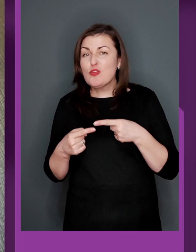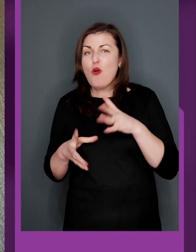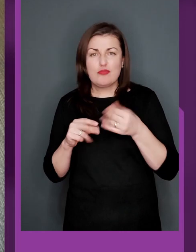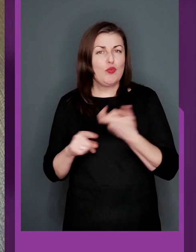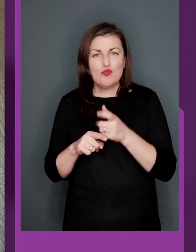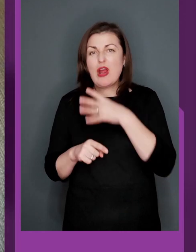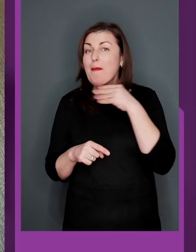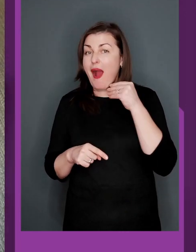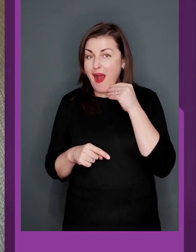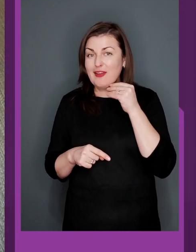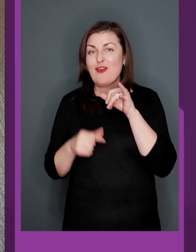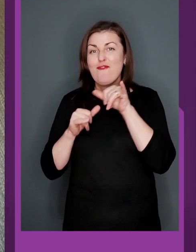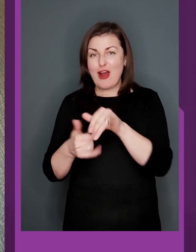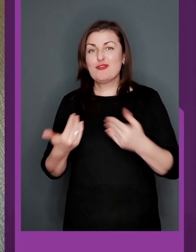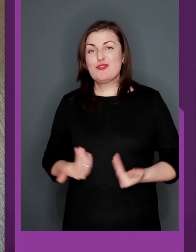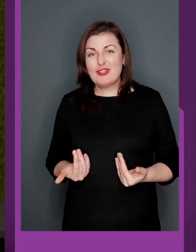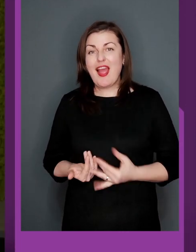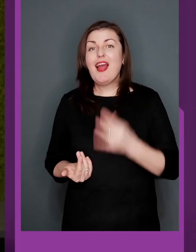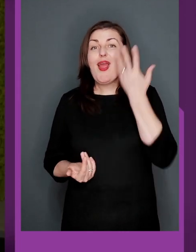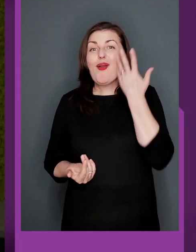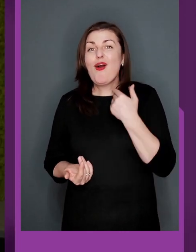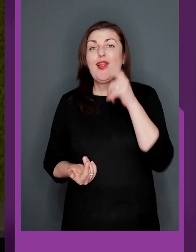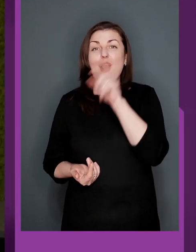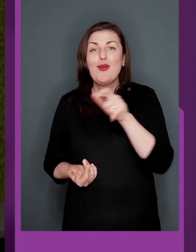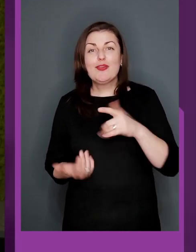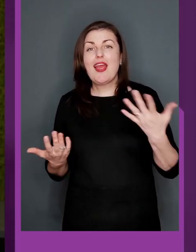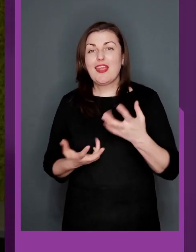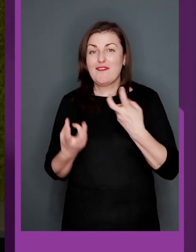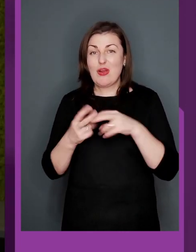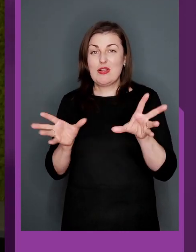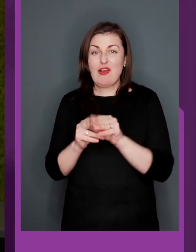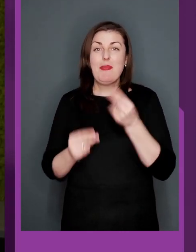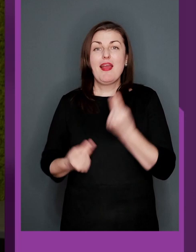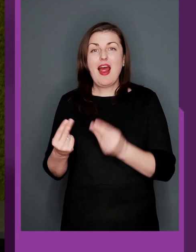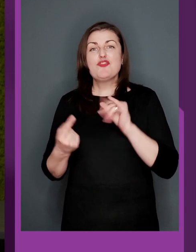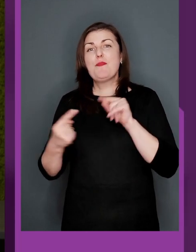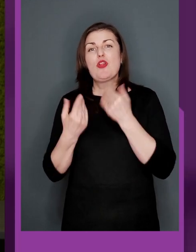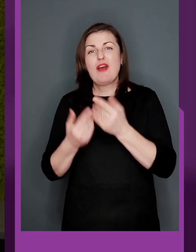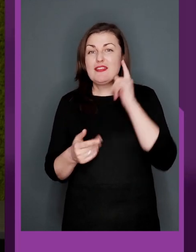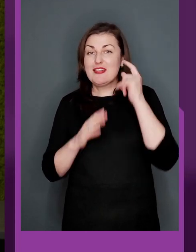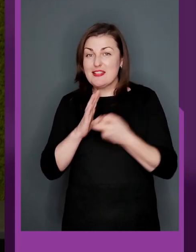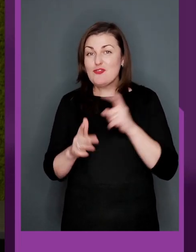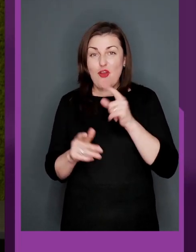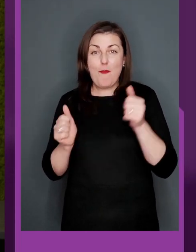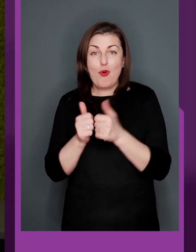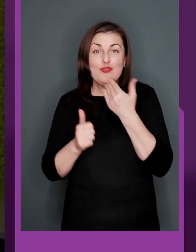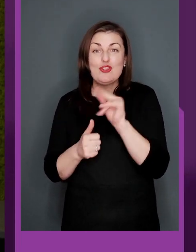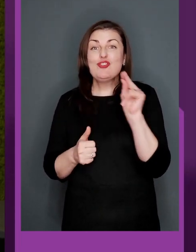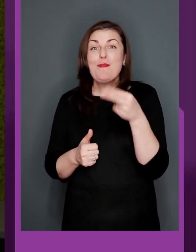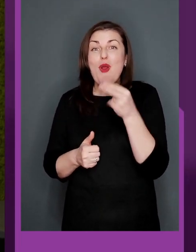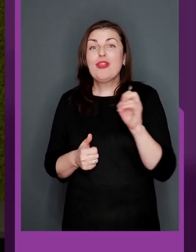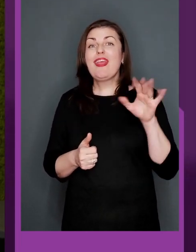Тобто, футболу дуже багато у вашому житті, і коли от люди, які виходять з вами грати, чи проти вас